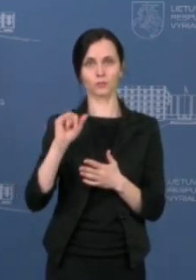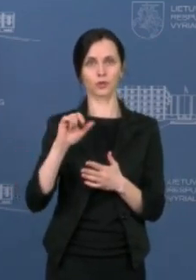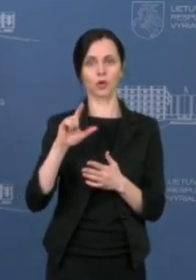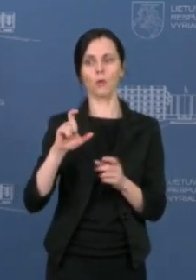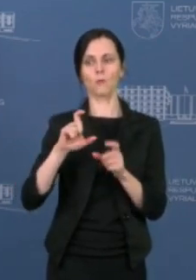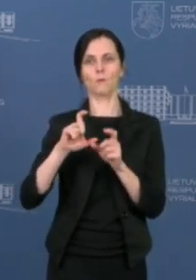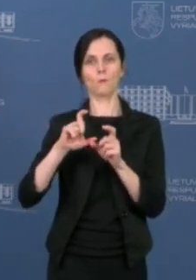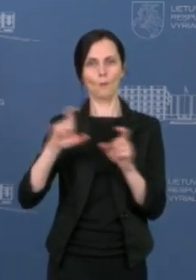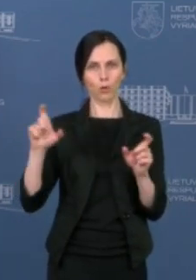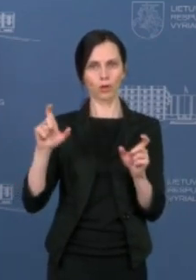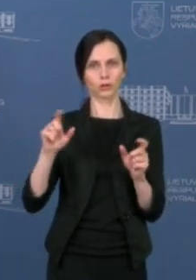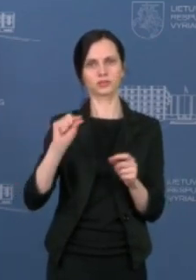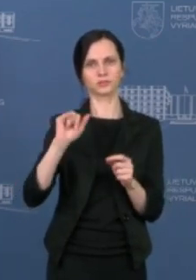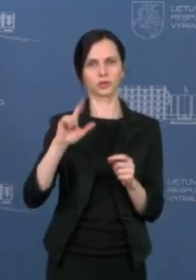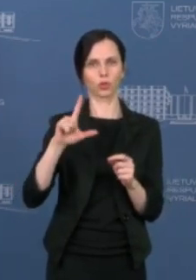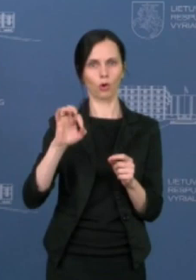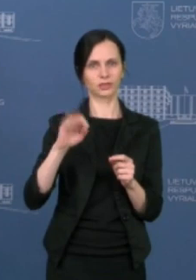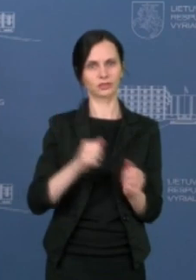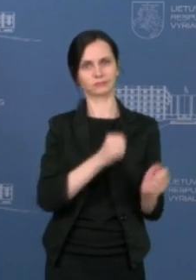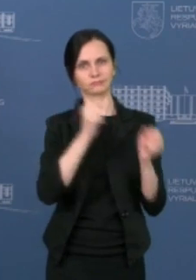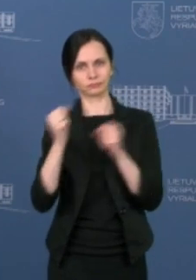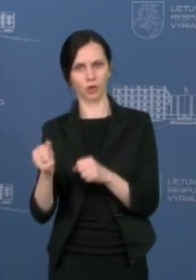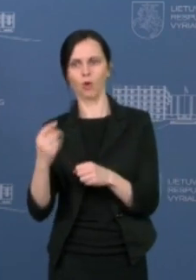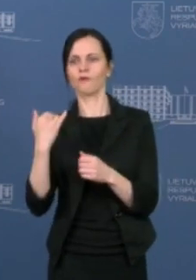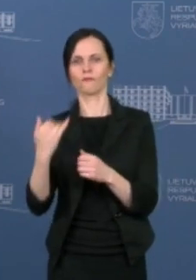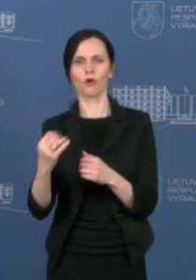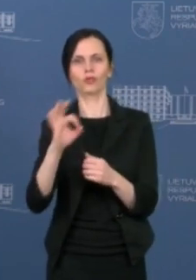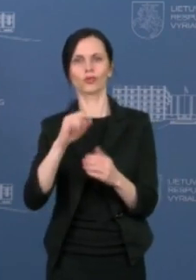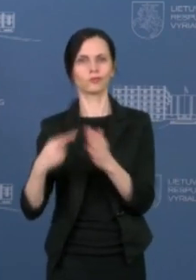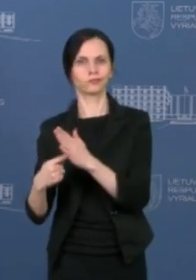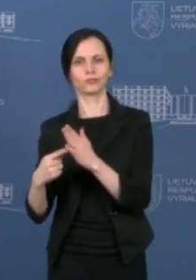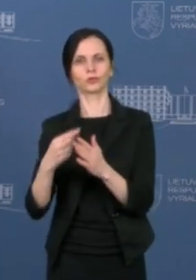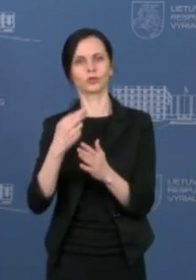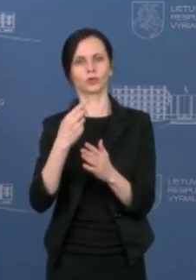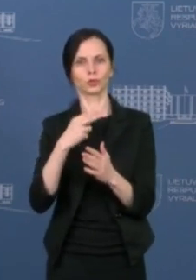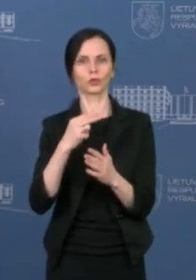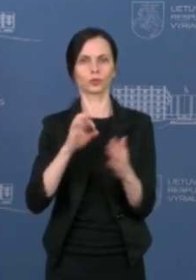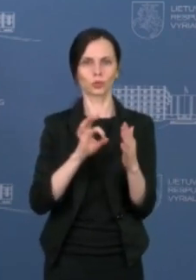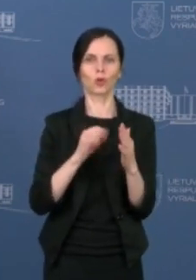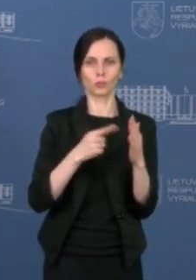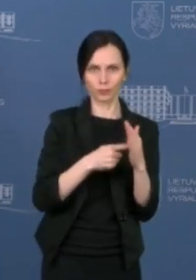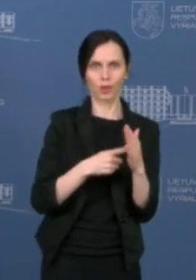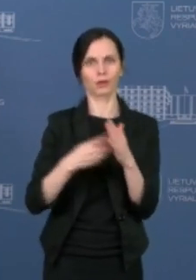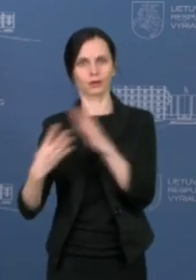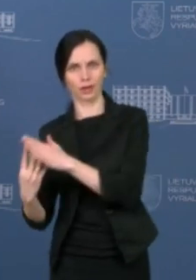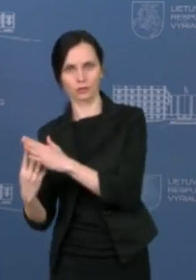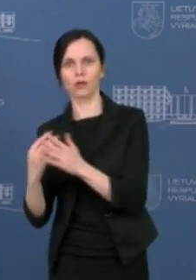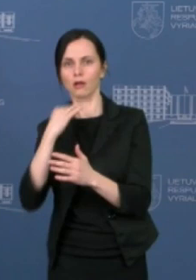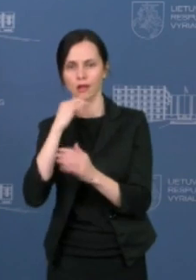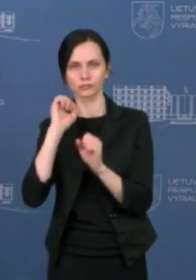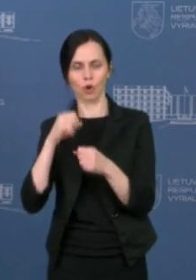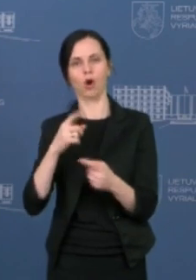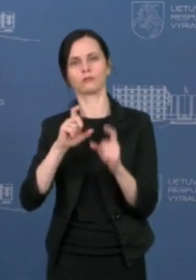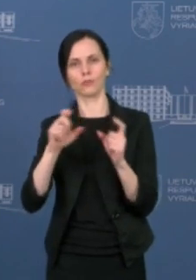mokyklos Vilniuje, į kurią galėtų pirmiausia grįžti pradinukai kontaktinio darbo startas. Tai yra, turiuomeni, konkrečiai